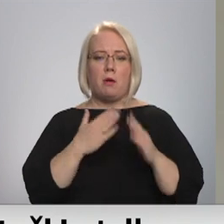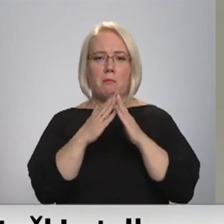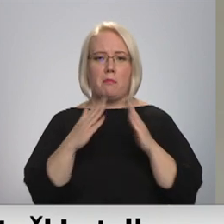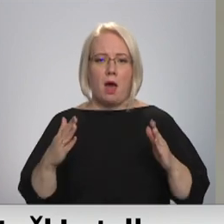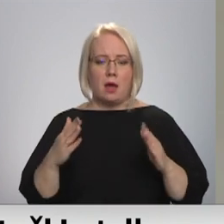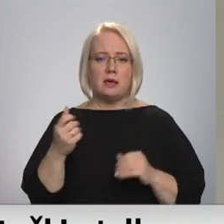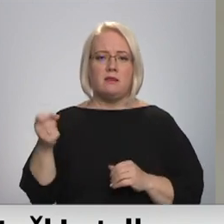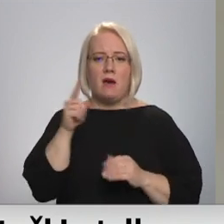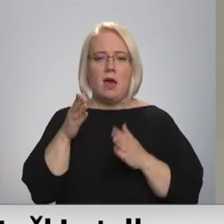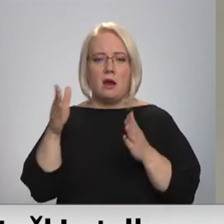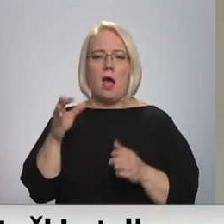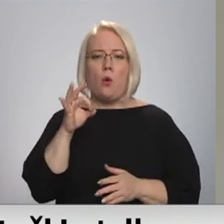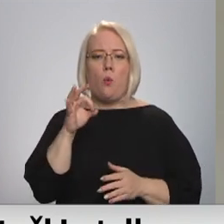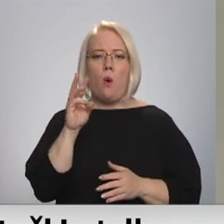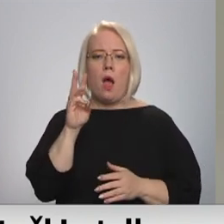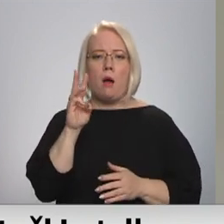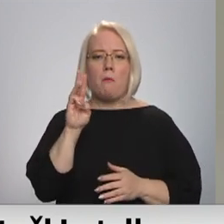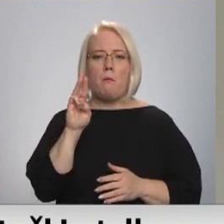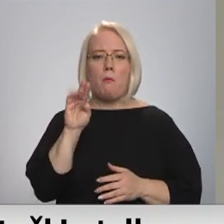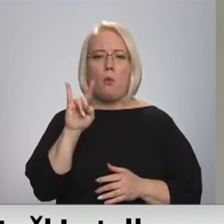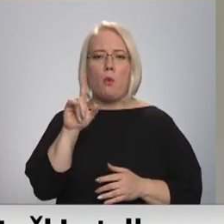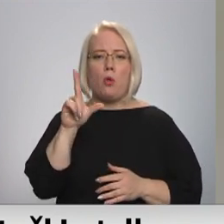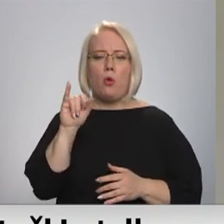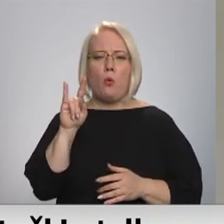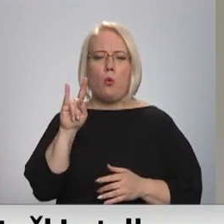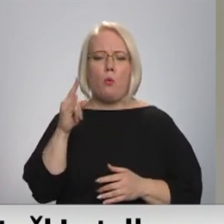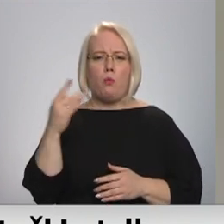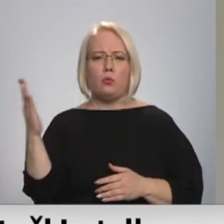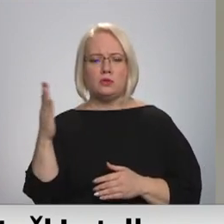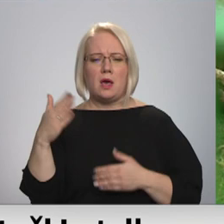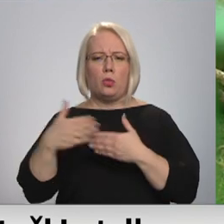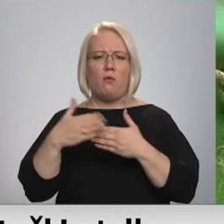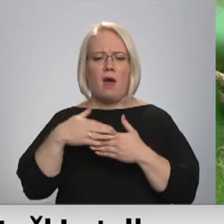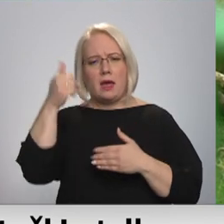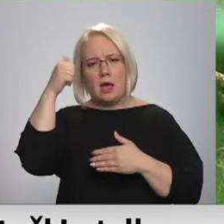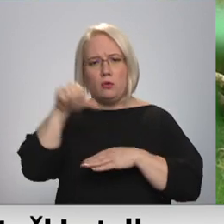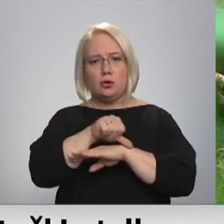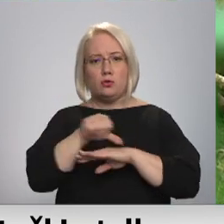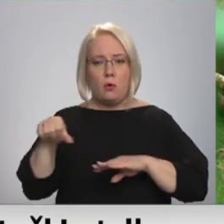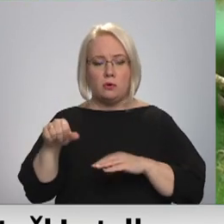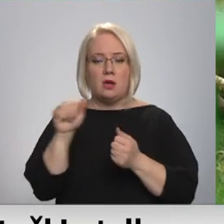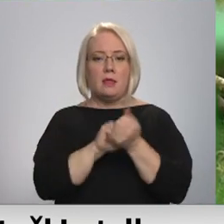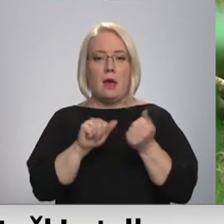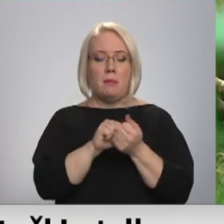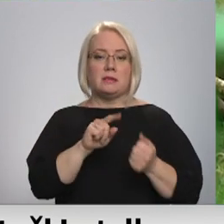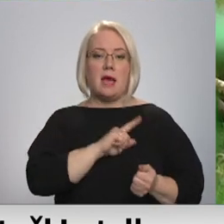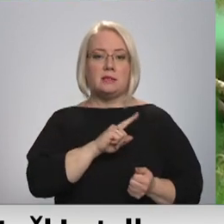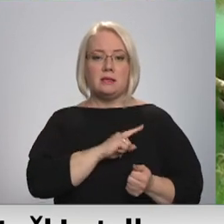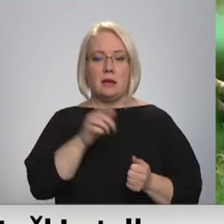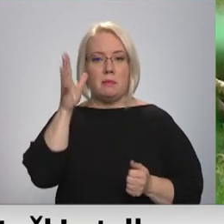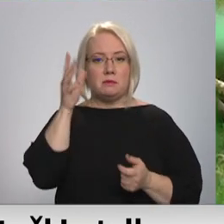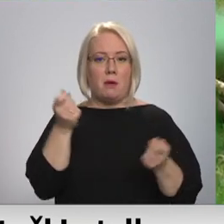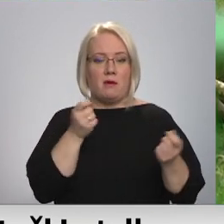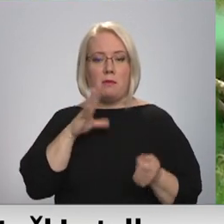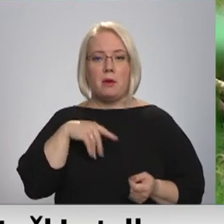vairāk tas ir omuļu puse, kas ir tuvāk igaurīs robežai. Dabas aizsardzības pārvalda pēc šī rudens